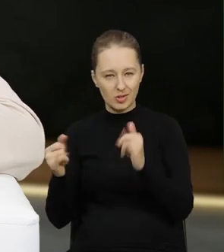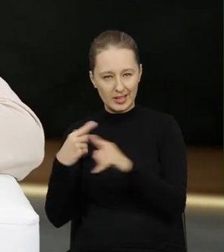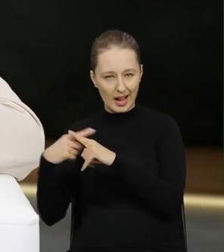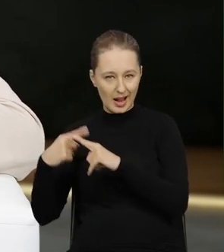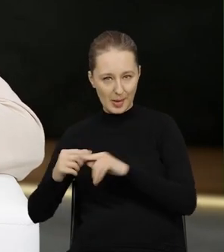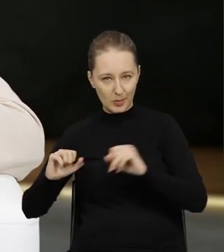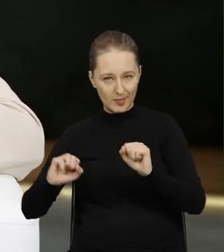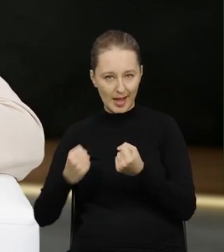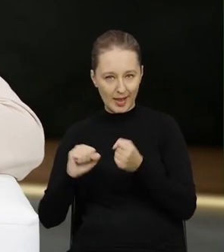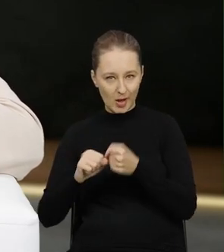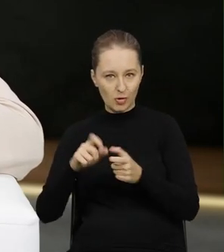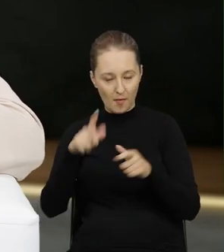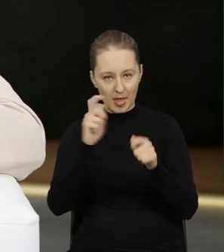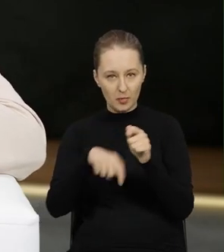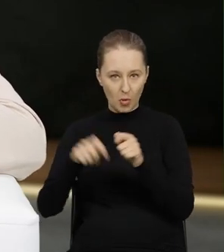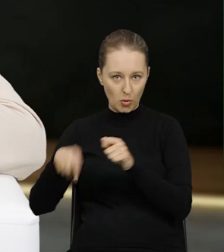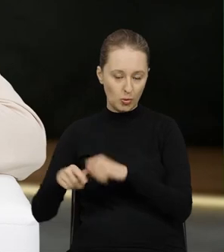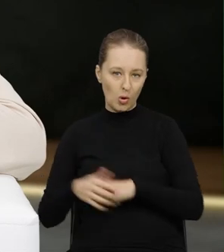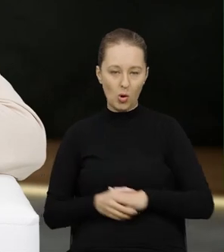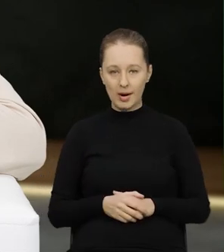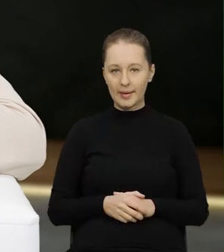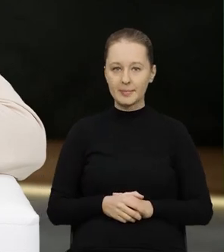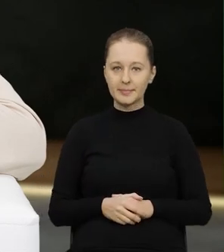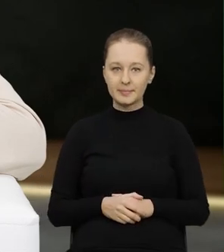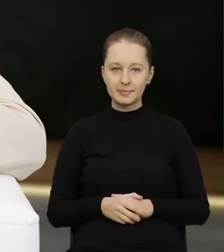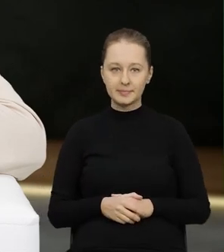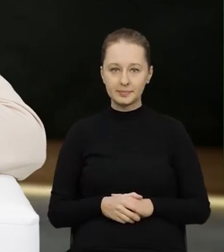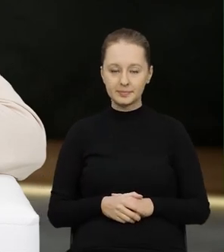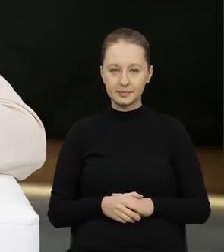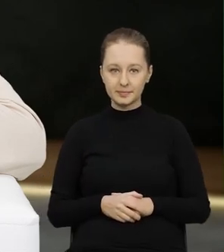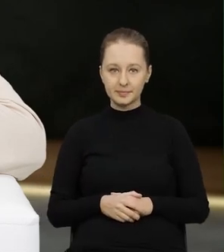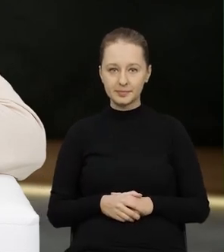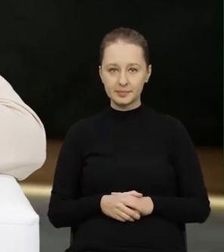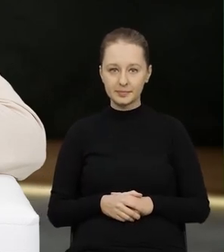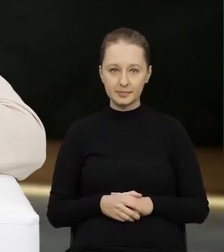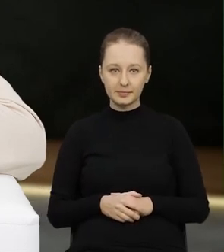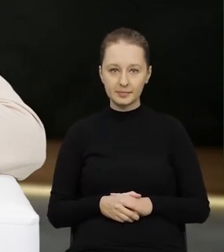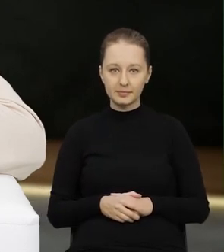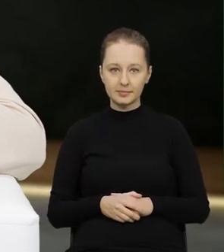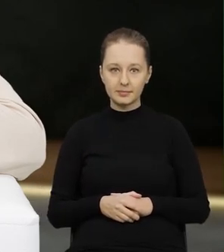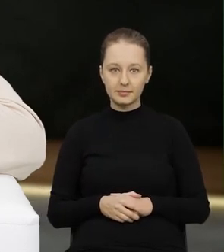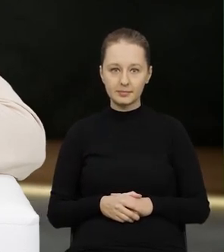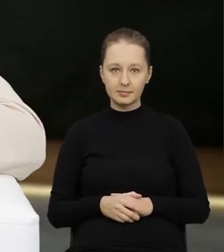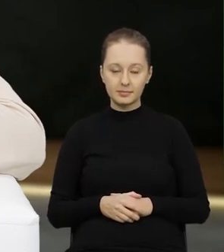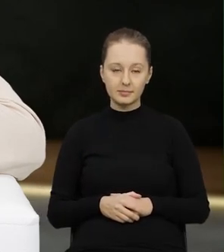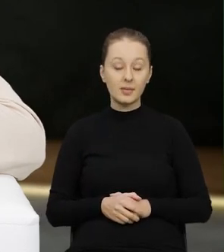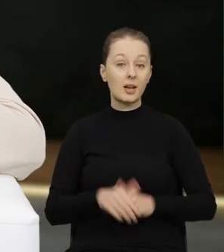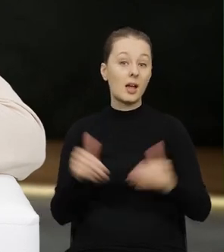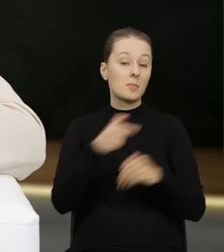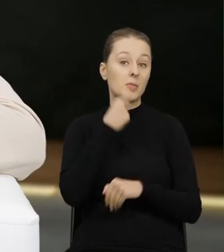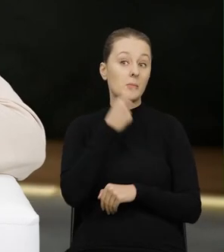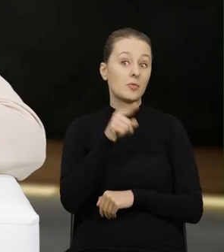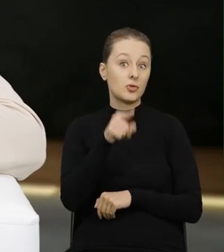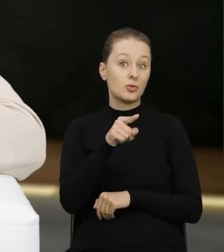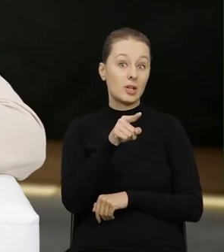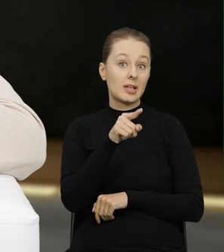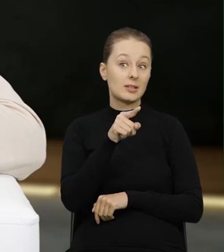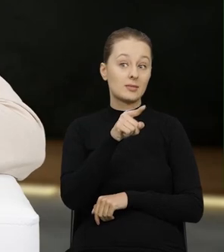organów zaangażowanych w kontrolę i to narzędzie możemy nazwać jako